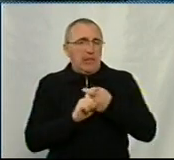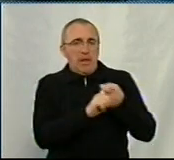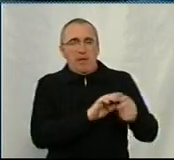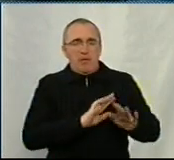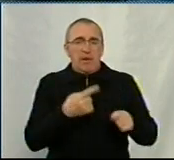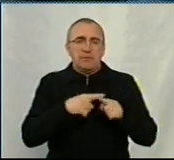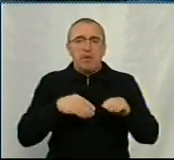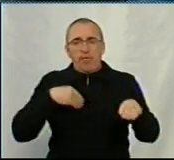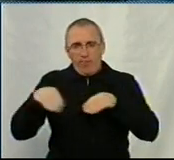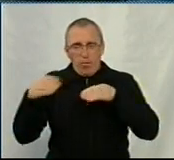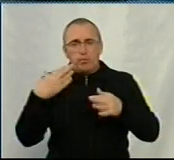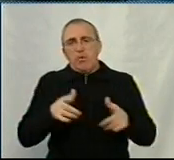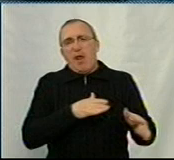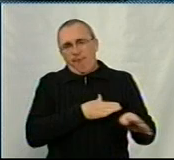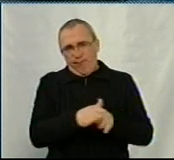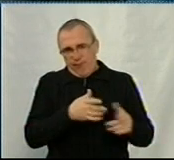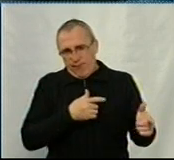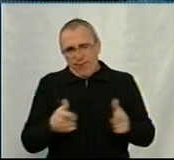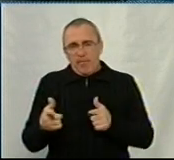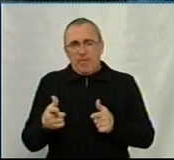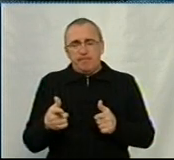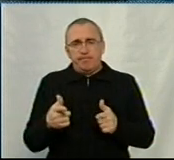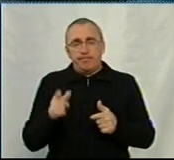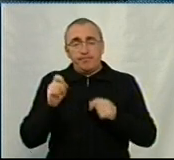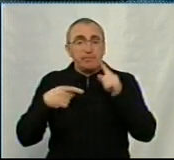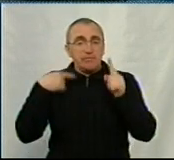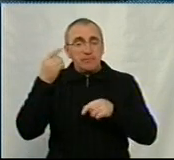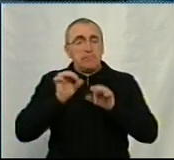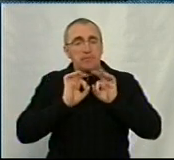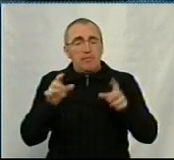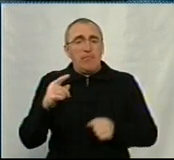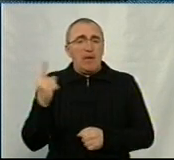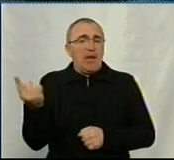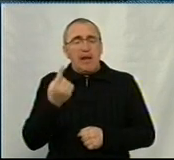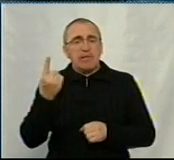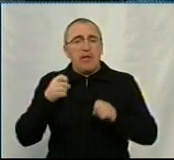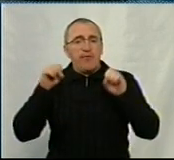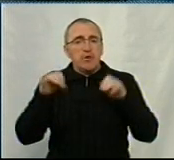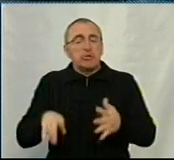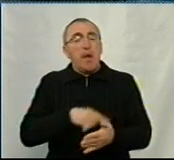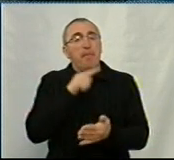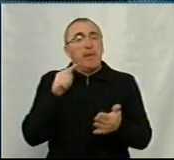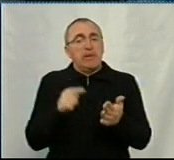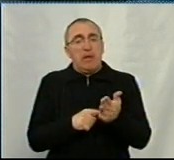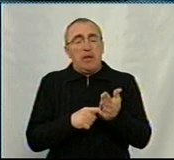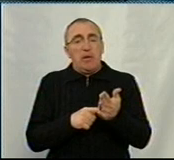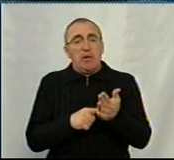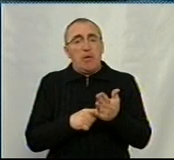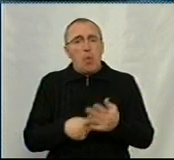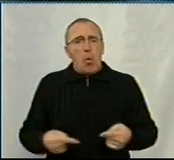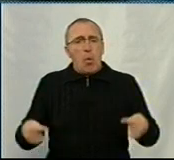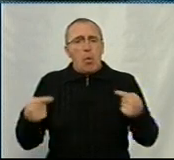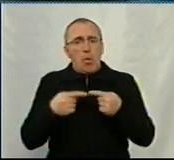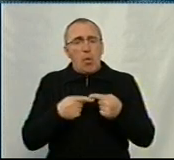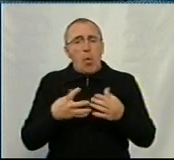Це вже закупи виконуються. І я б назвав наступним, це дійсно вирішення питання конкретно вже